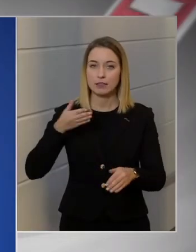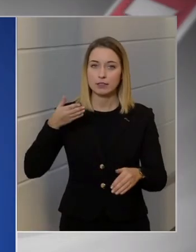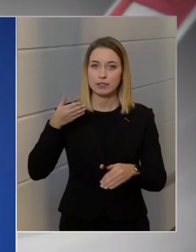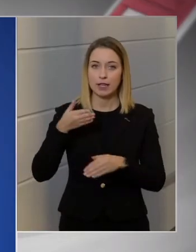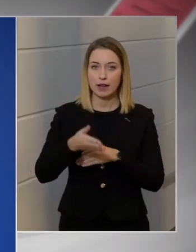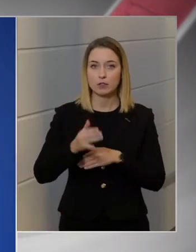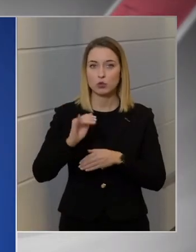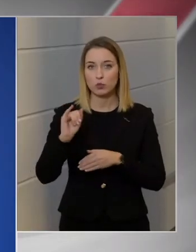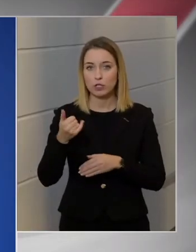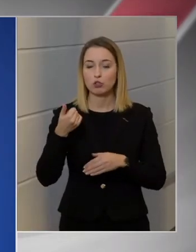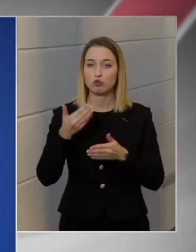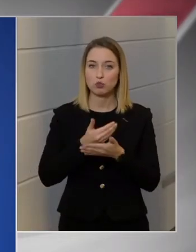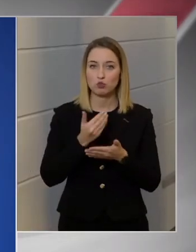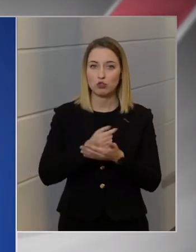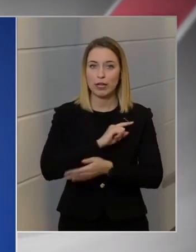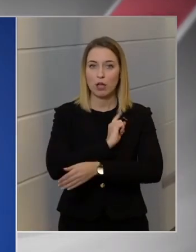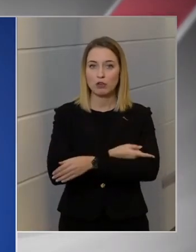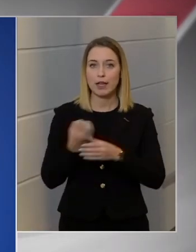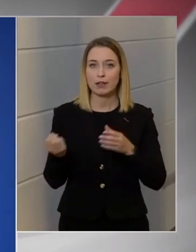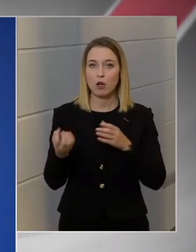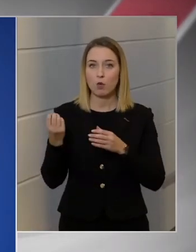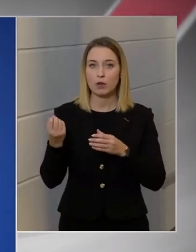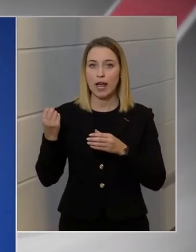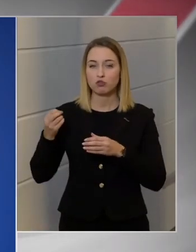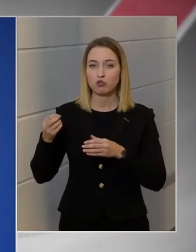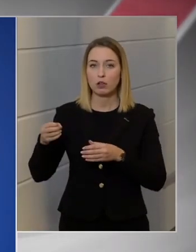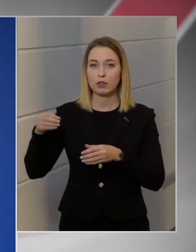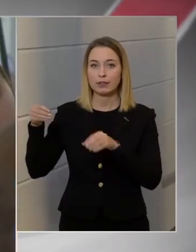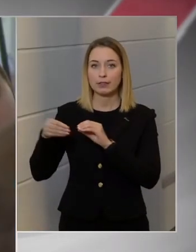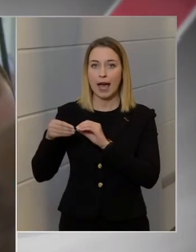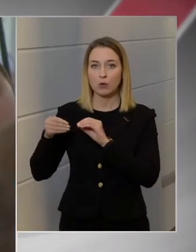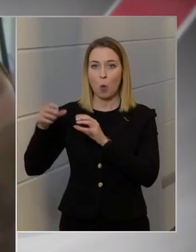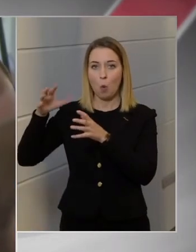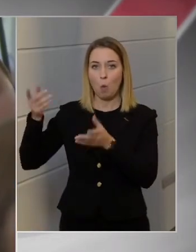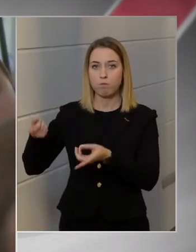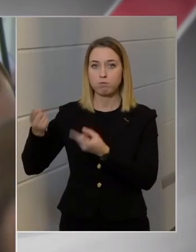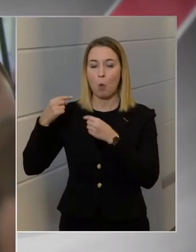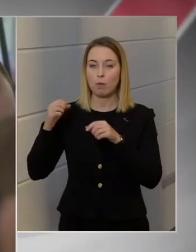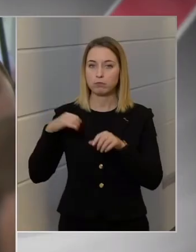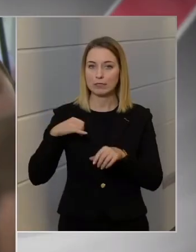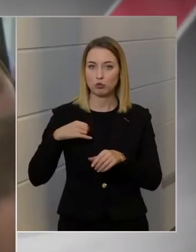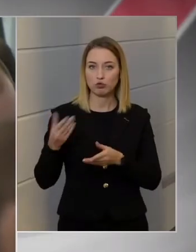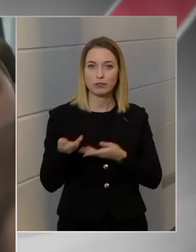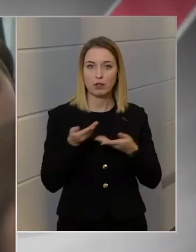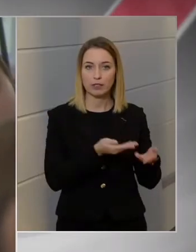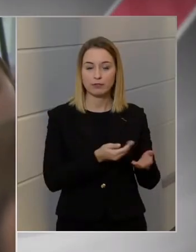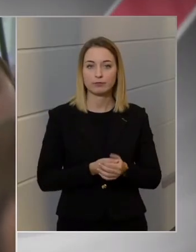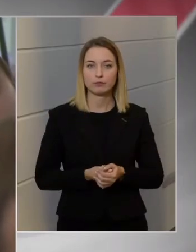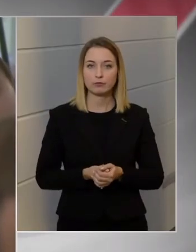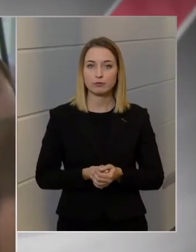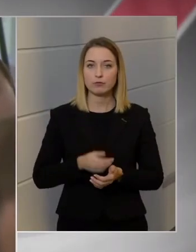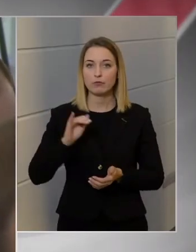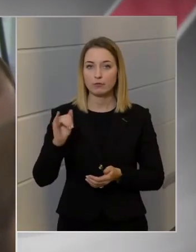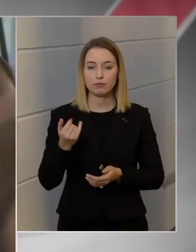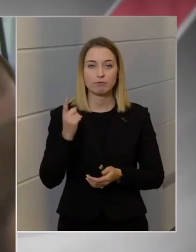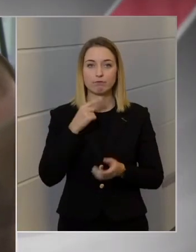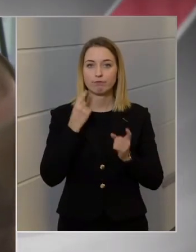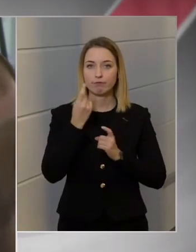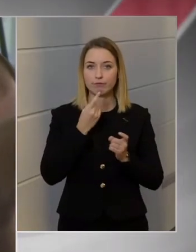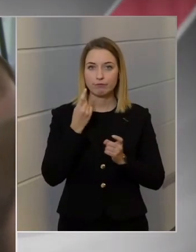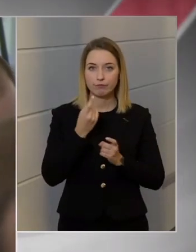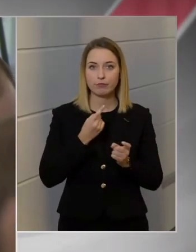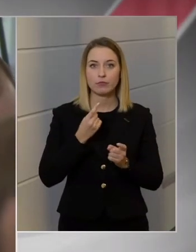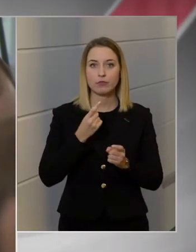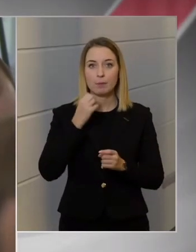a szükséges energiaforrásokat a tárolókból biztosítani. Köszönöm. És végül mi a véleményük arról, hogy Bigel Ászló a